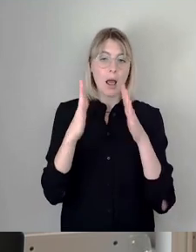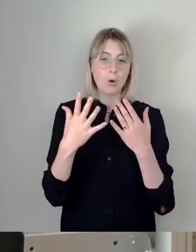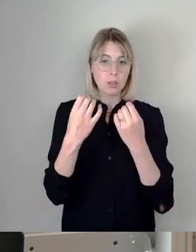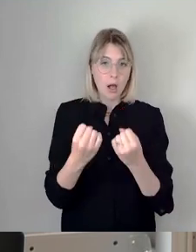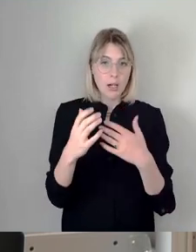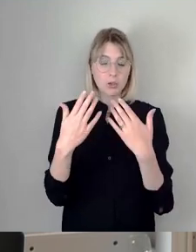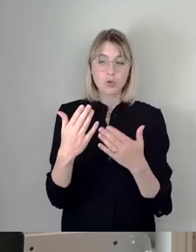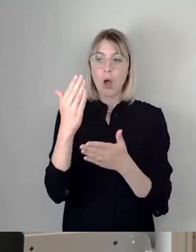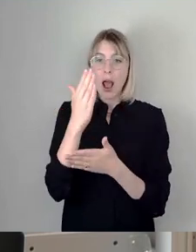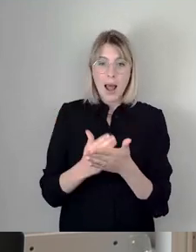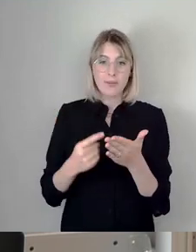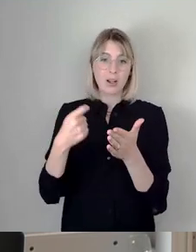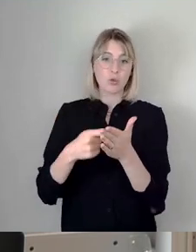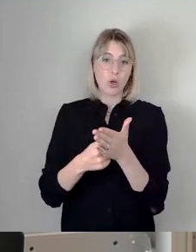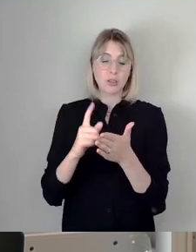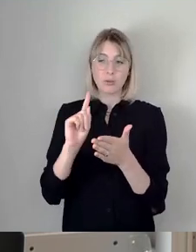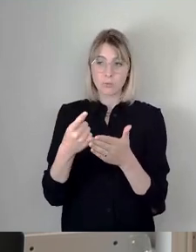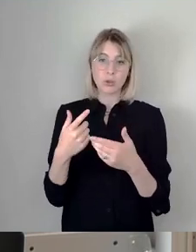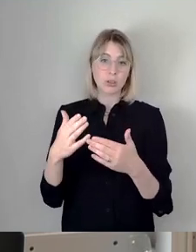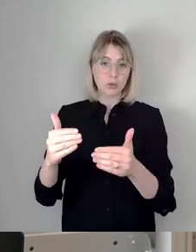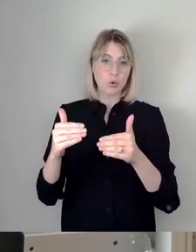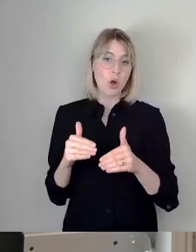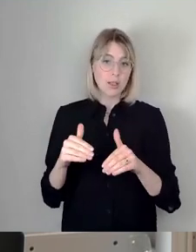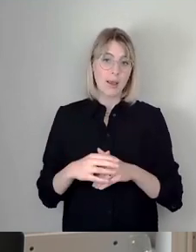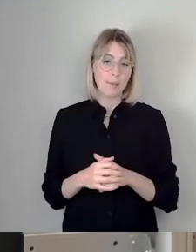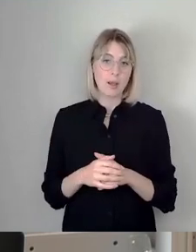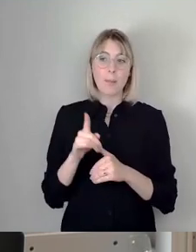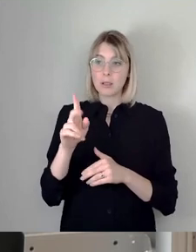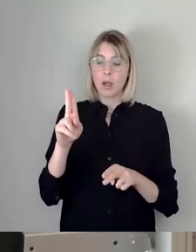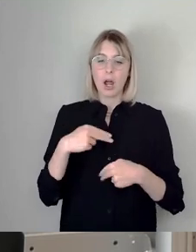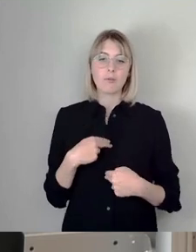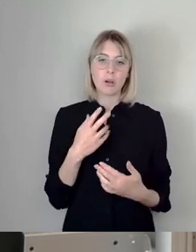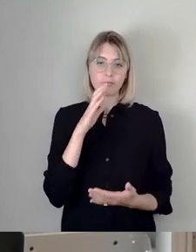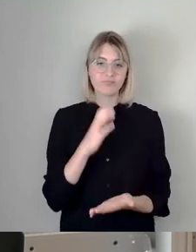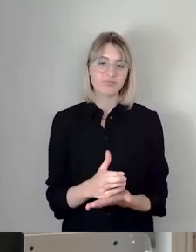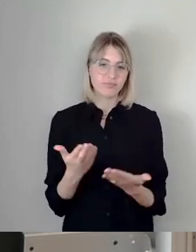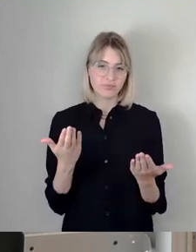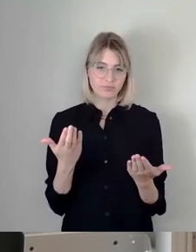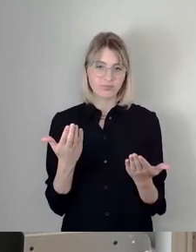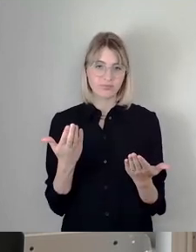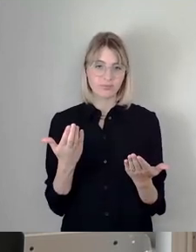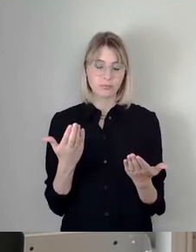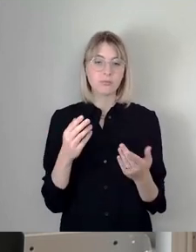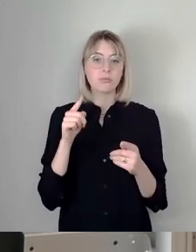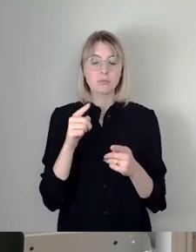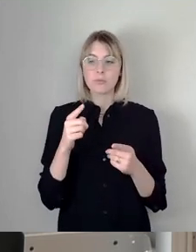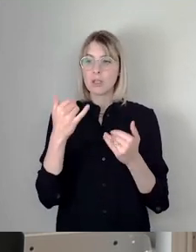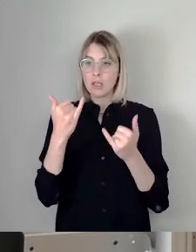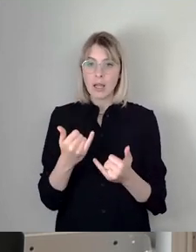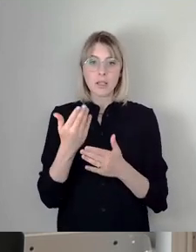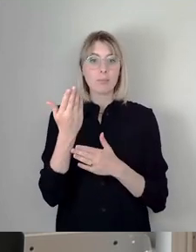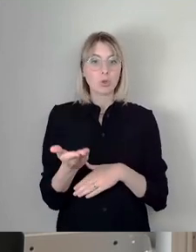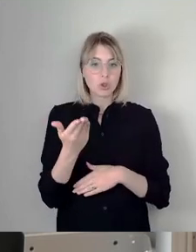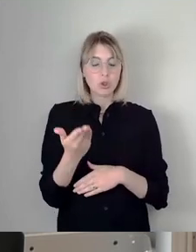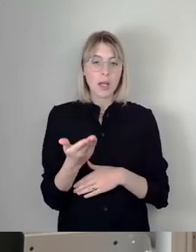der Kosten dafür einstellen. Die Antwort war ernüchternd, dass die aktuellen Budgetdiskussionen, die laufen,